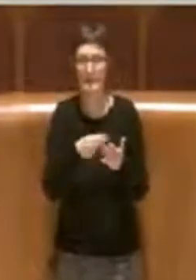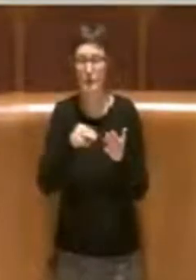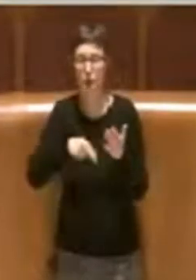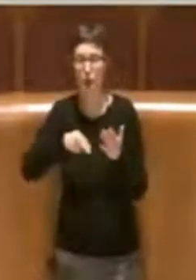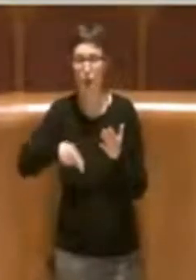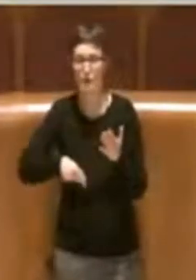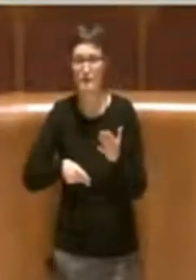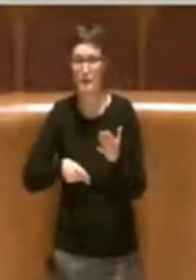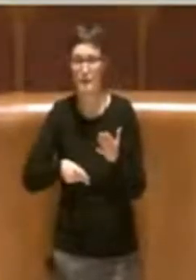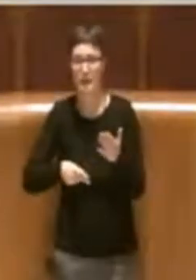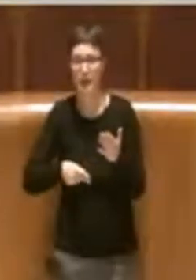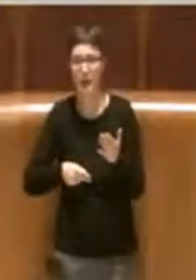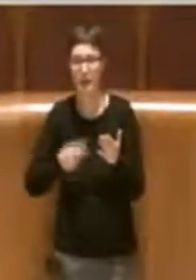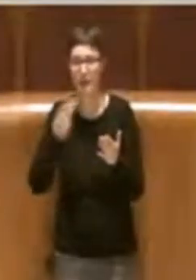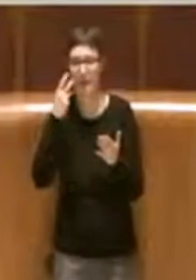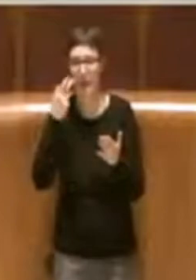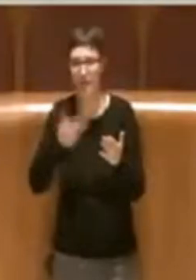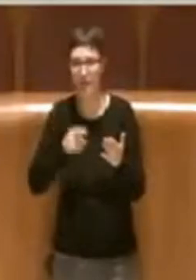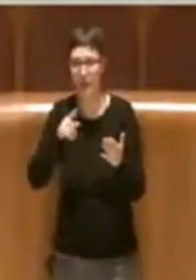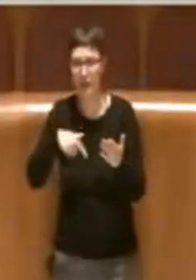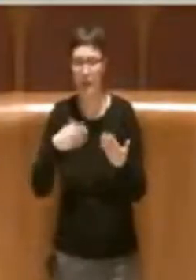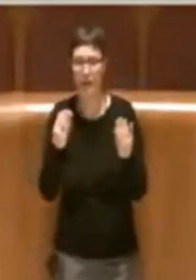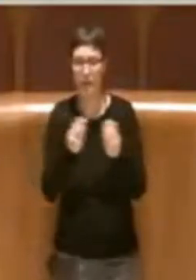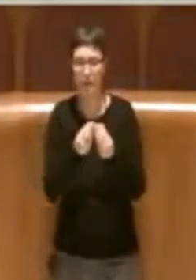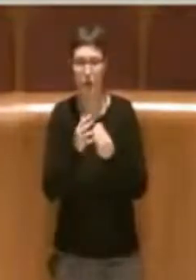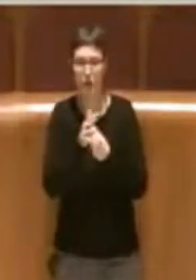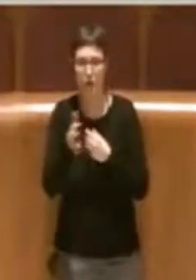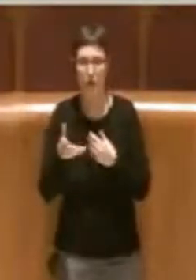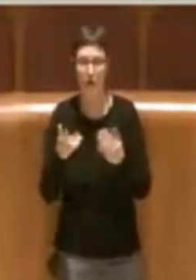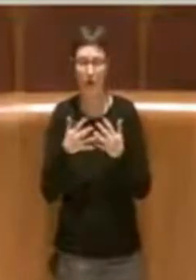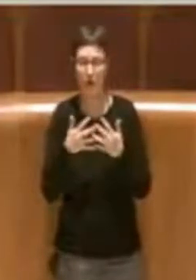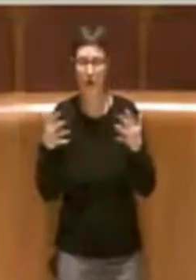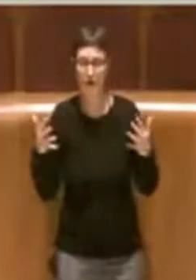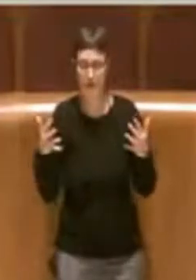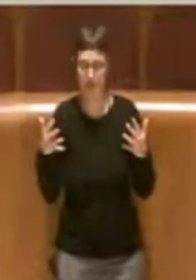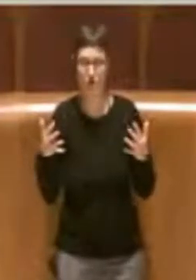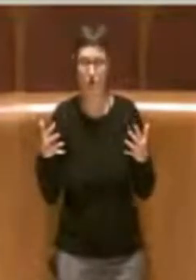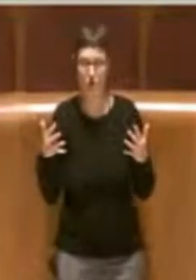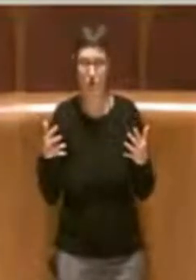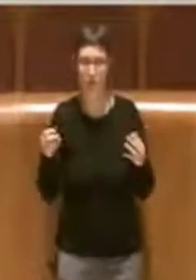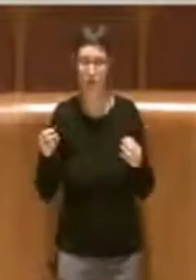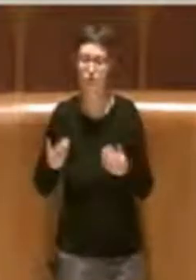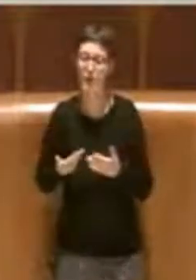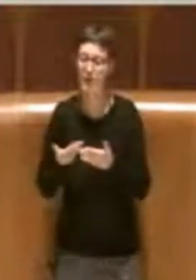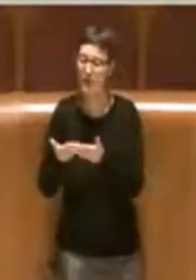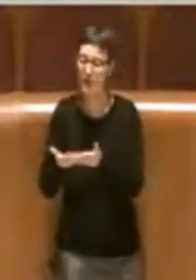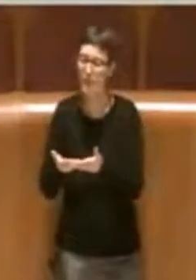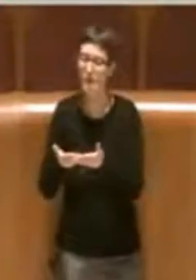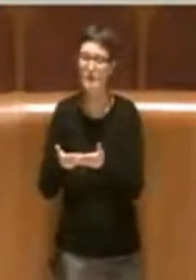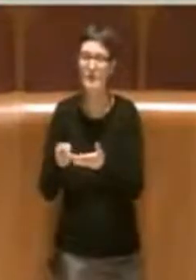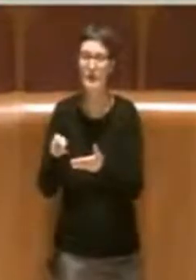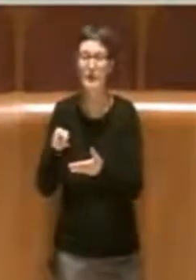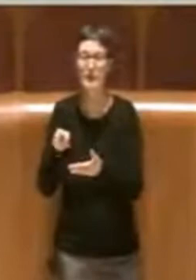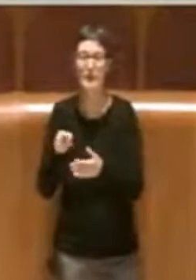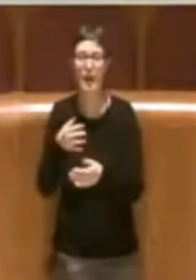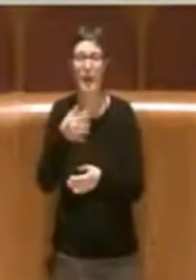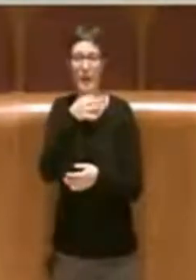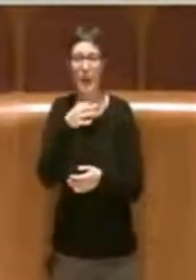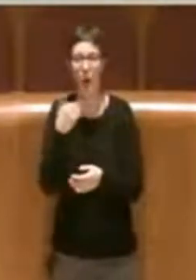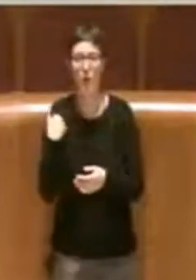è possibile vedere, anche da altri colleghi della maggioranza, è stata depositata ad ottobre del 2019